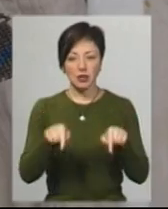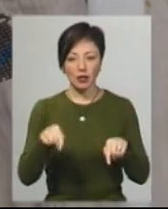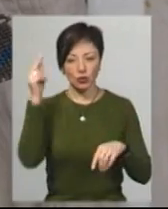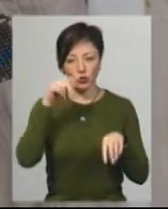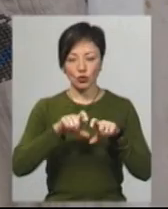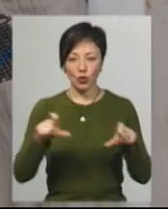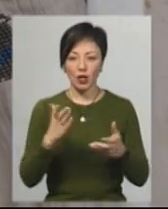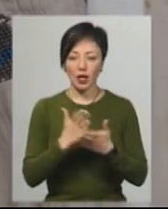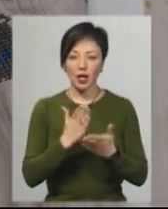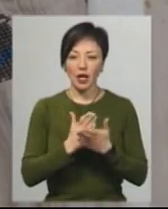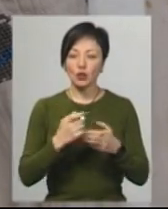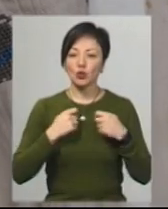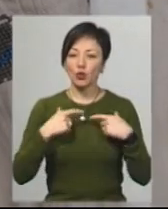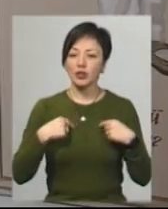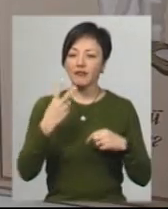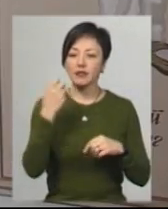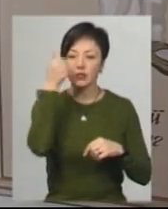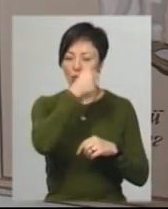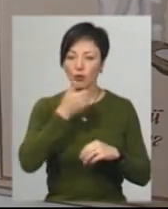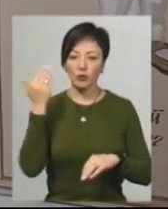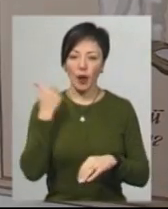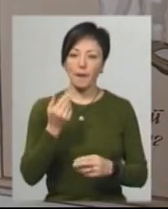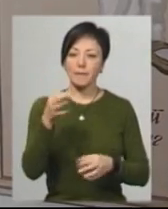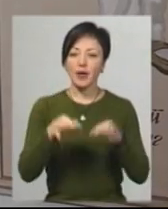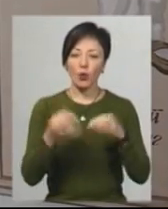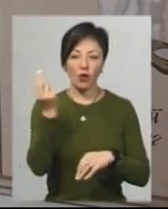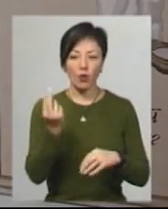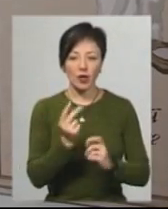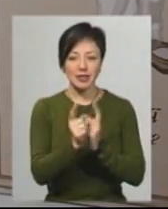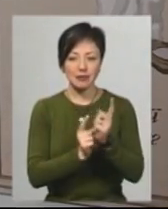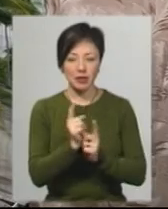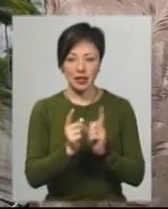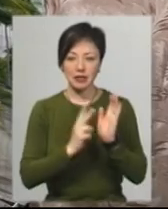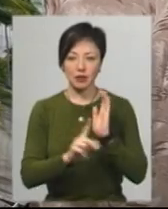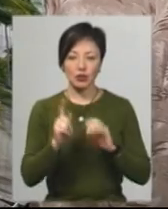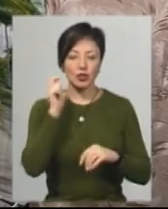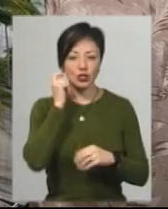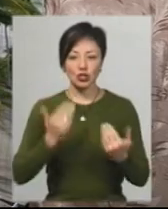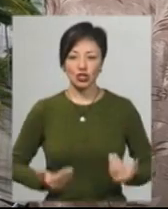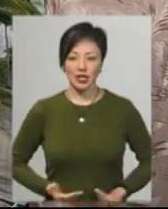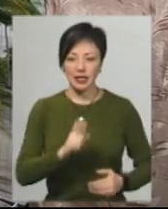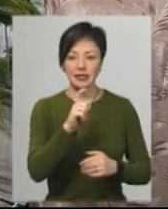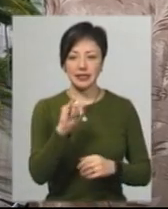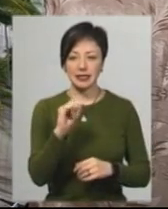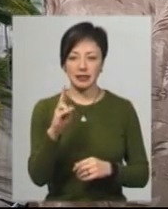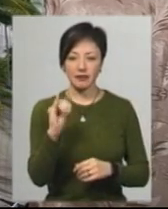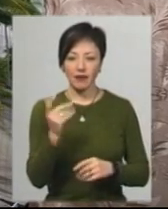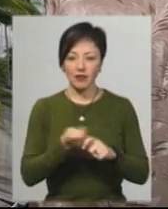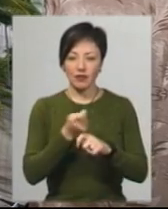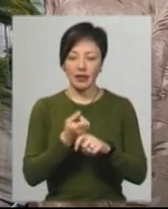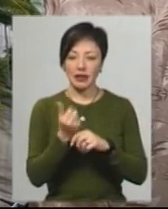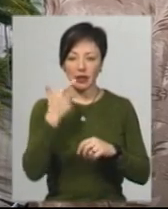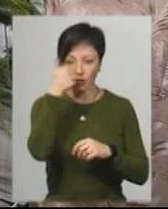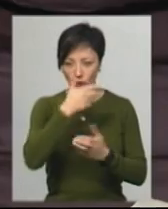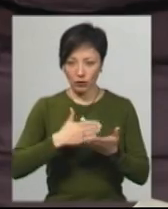сорочка, яку вишивали 200 років тому. Щоправда, природні барвники від того часу змінили колір. 71-річна жителька Зінькова Ніна Жук, яка вишиває з 13